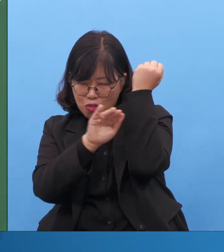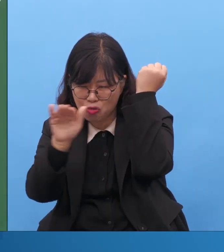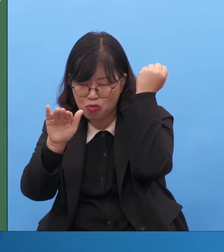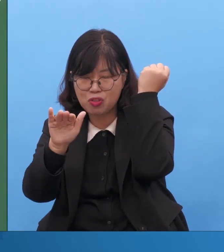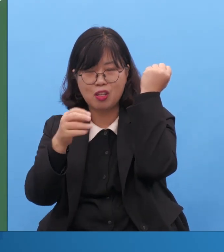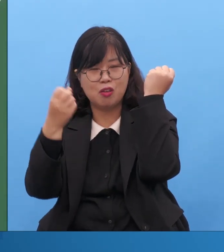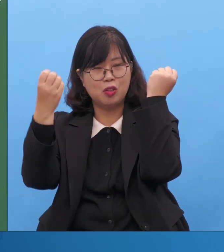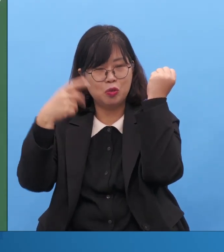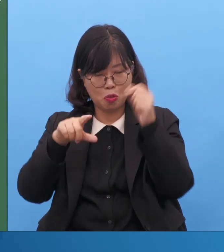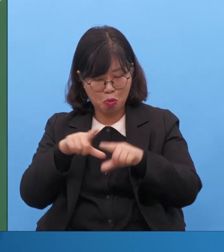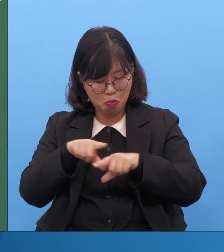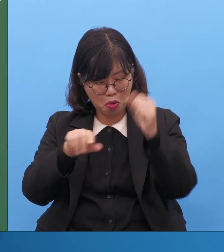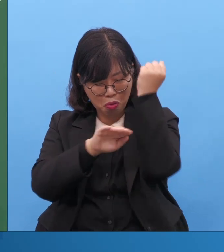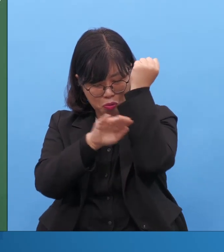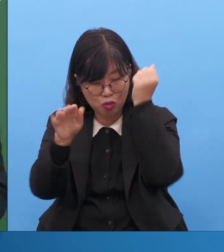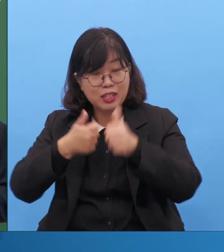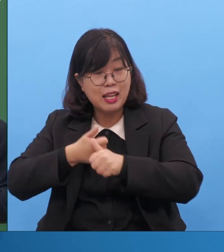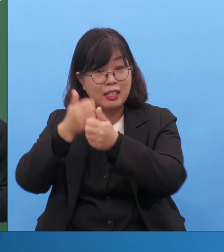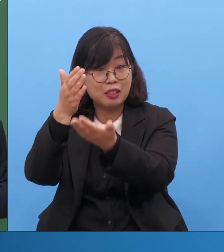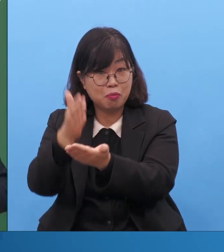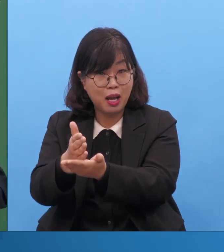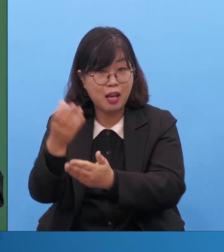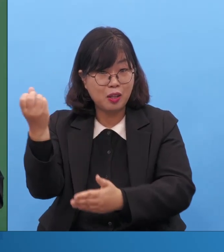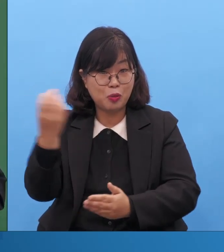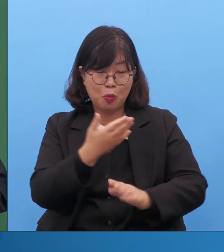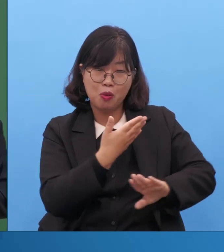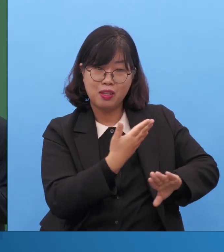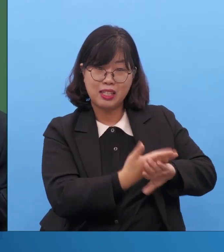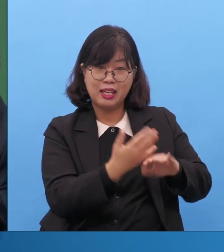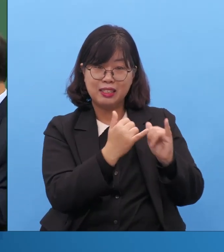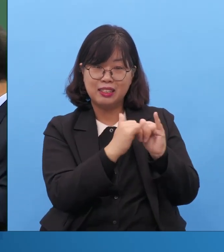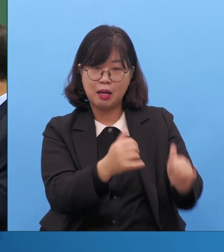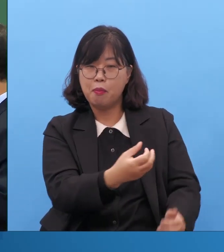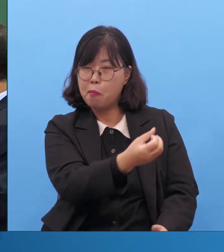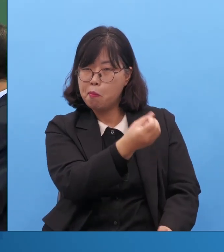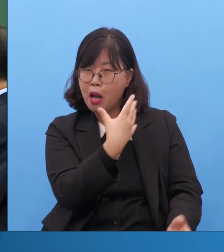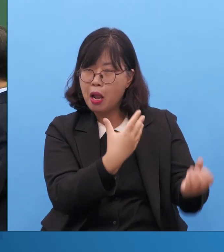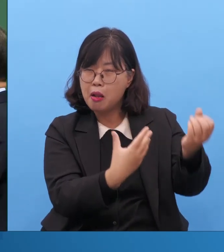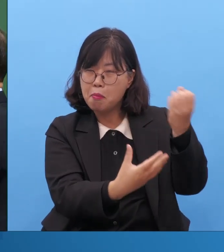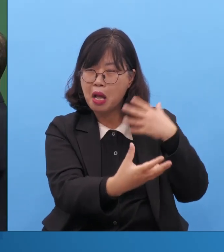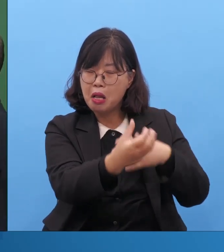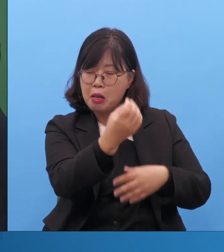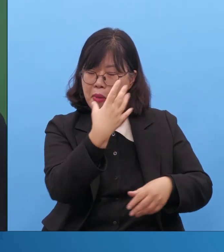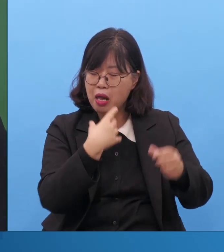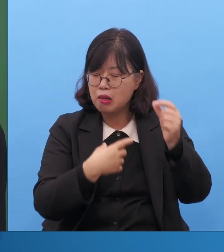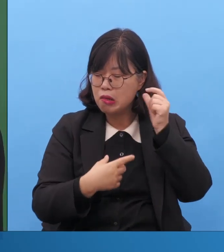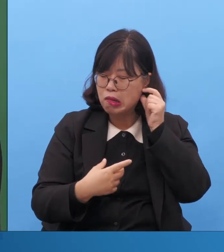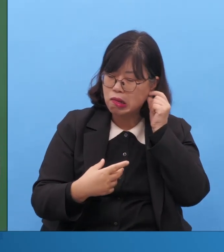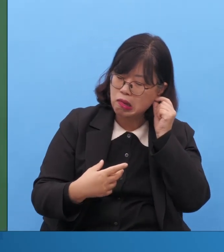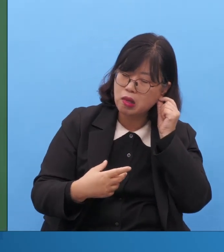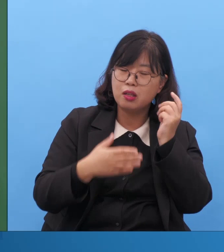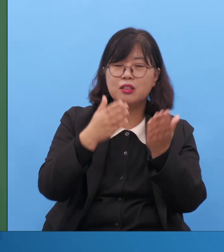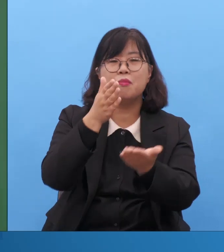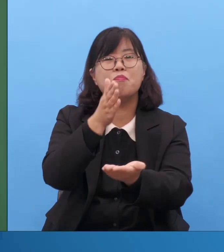이거 아니라는 거죠 그리고 나가면은 사람소리, 세상소리,